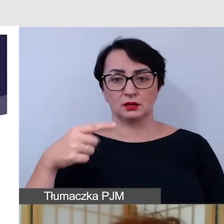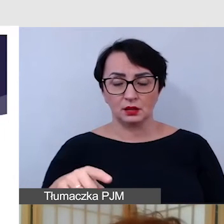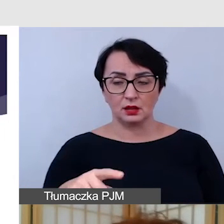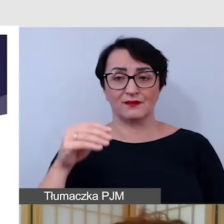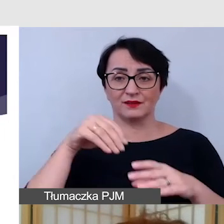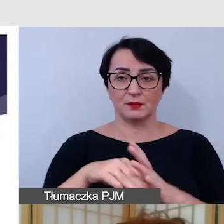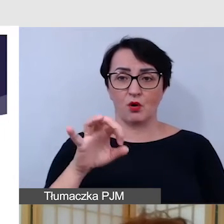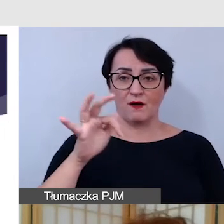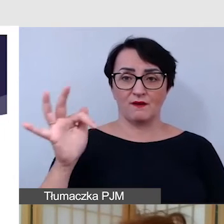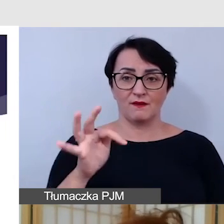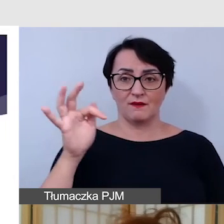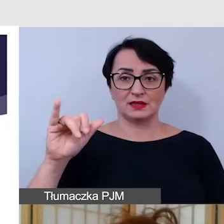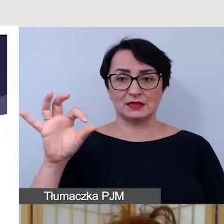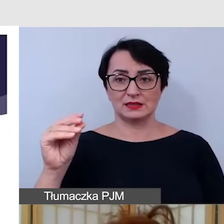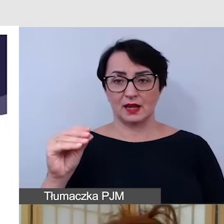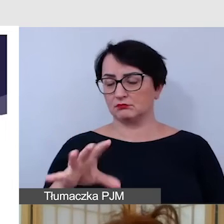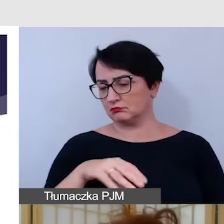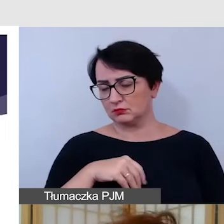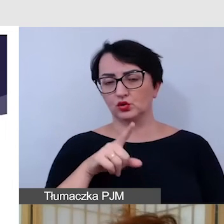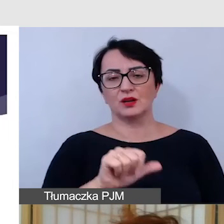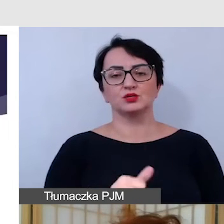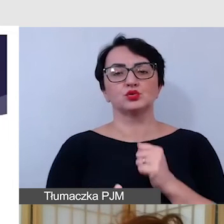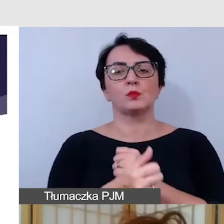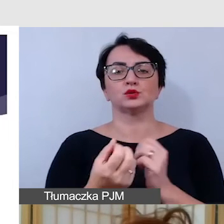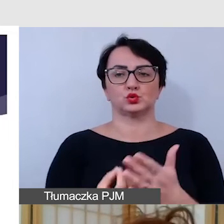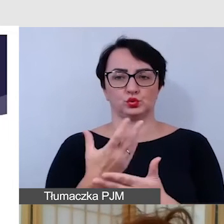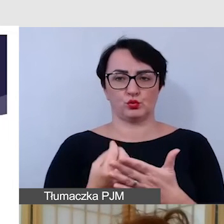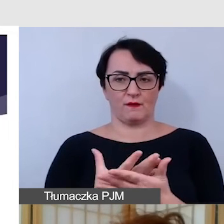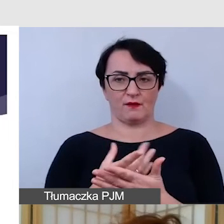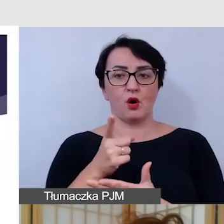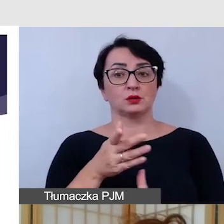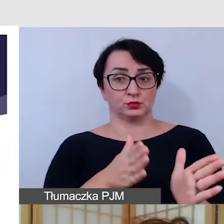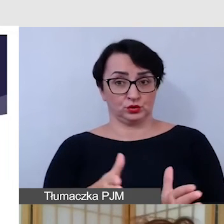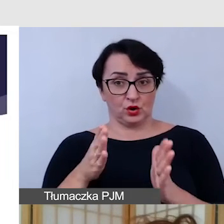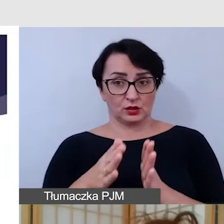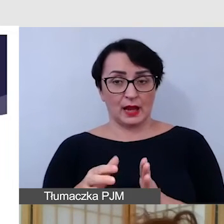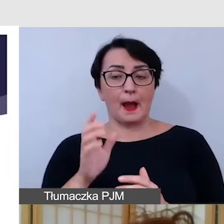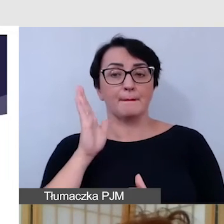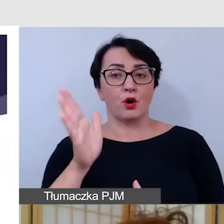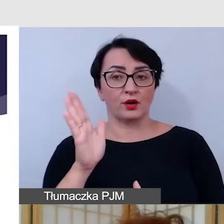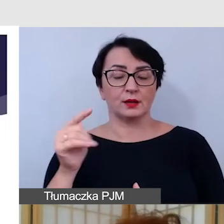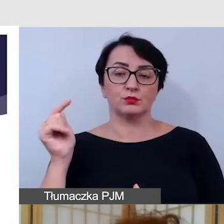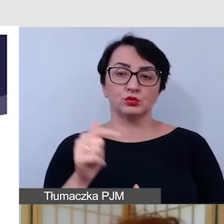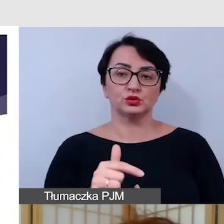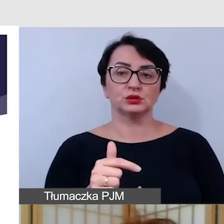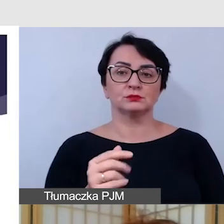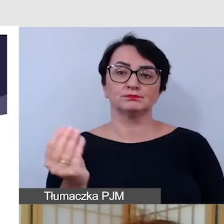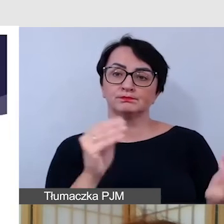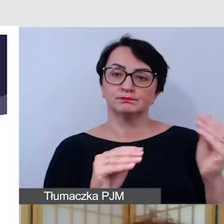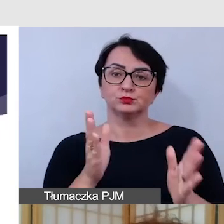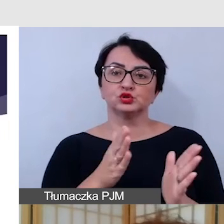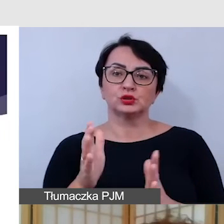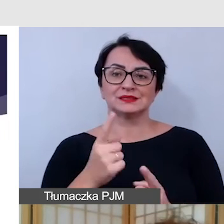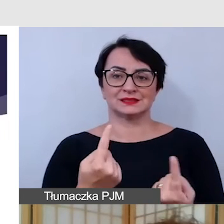to pamiętajmy, że to jest tylko taki dokument źródłowy, który przygotowując będziemy musieli później jednak obrobić